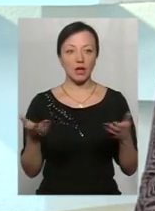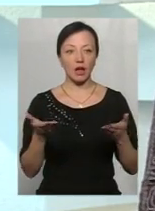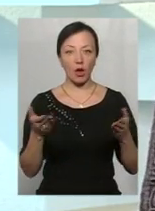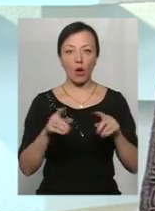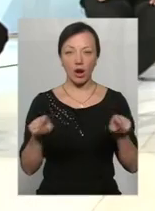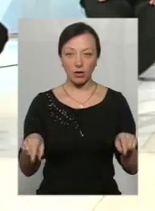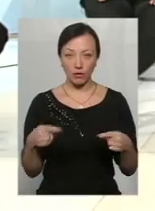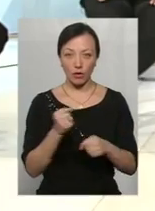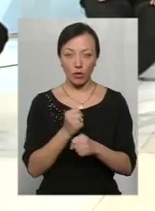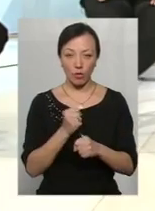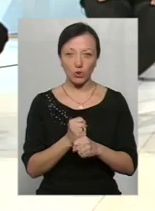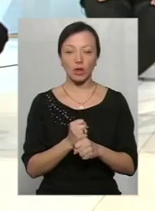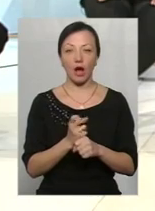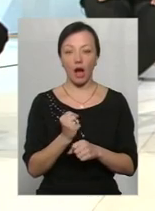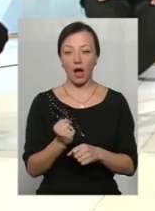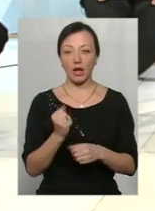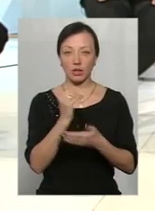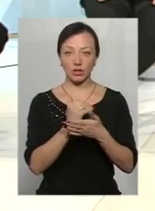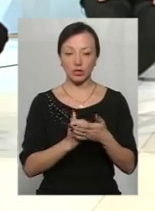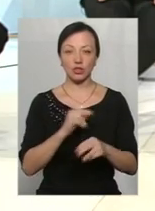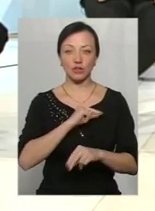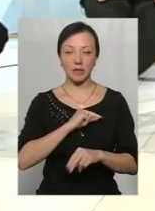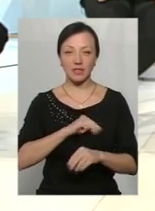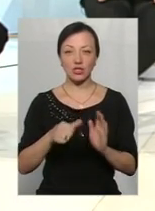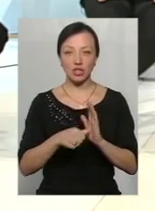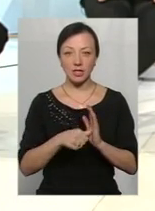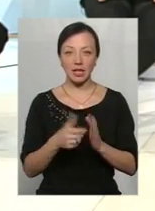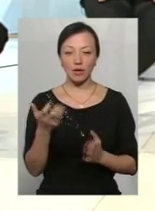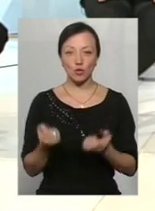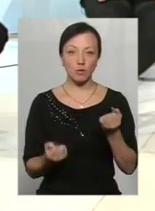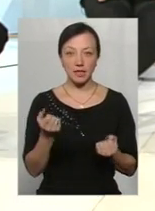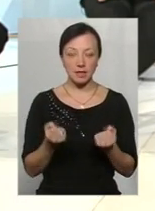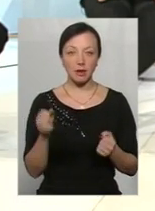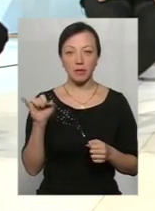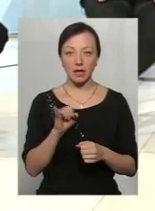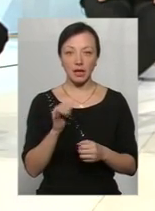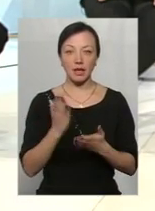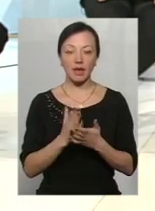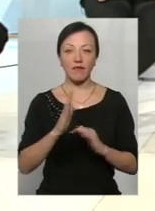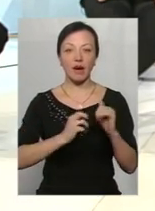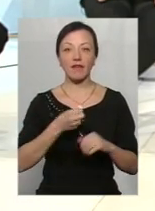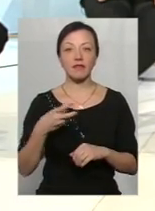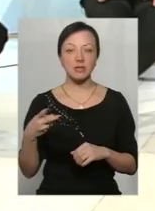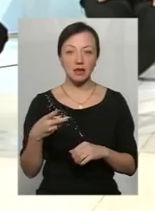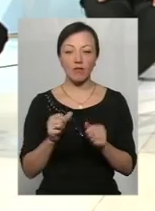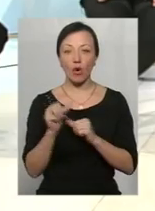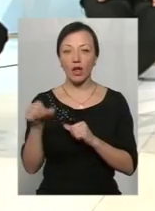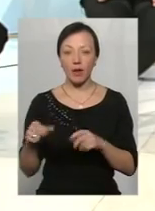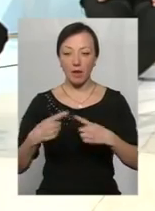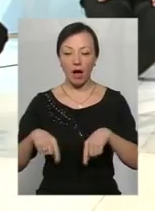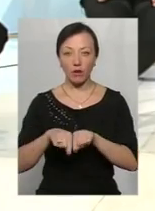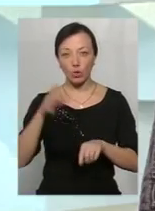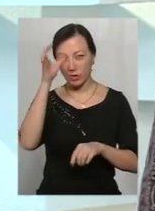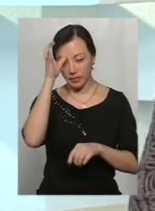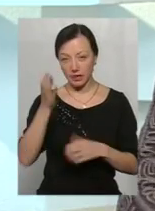організовує роботу, а виснові більше 6 працівників, які є сумісниками, і вони є фахівці в окремій галузі